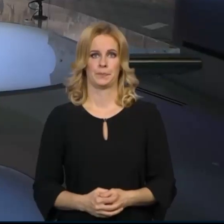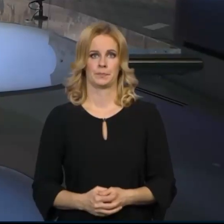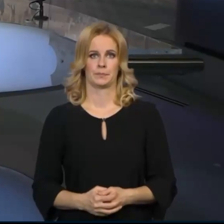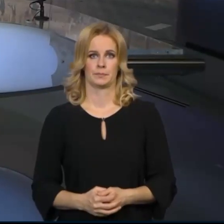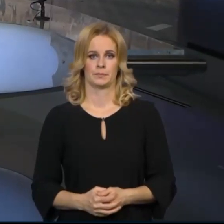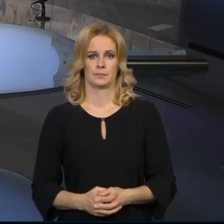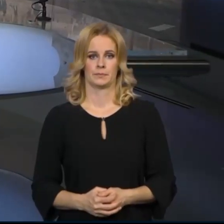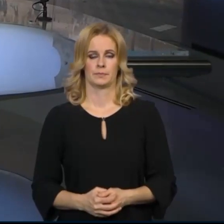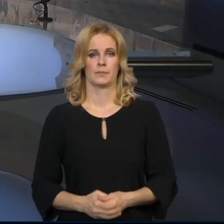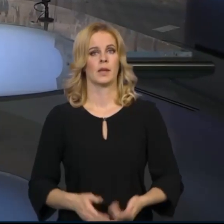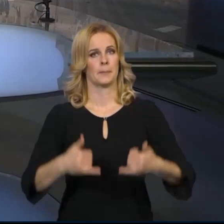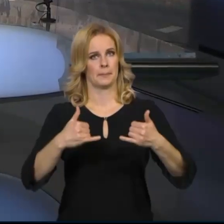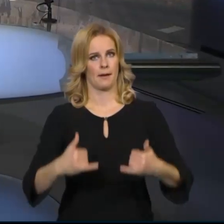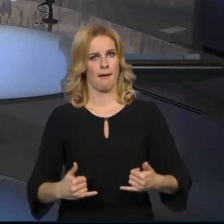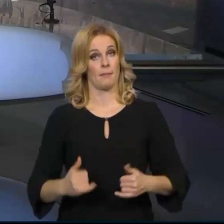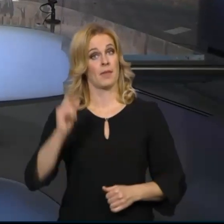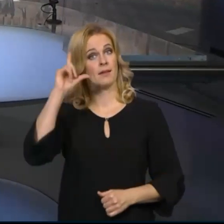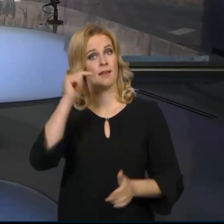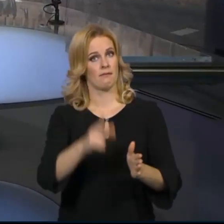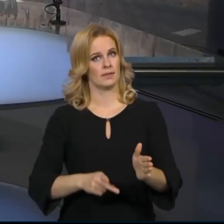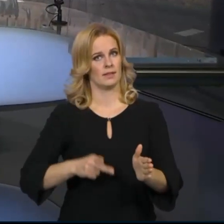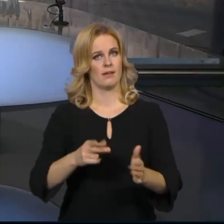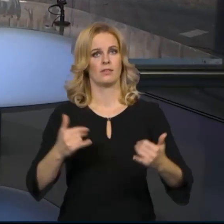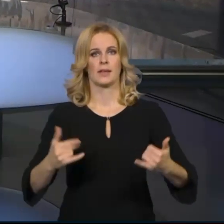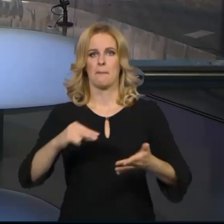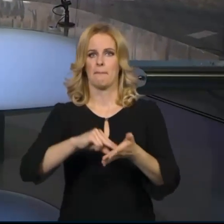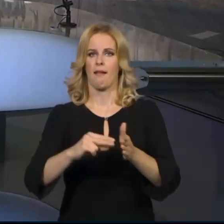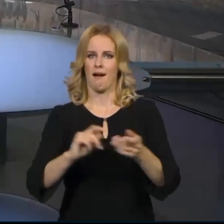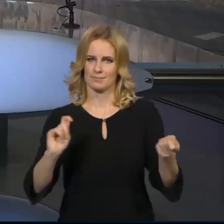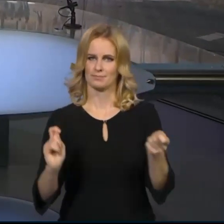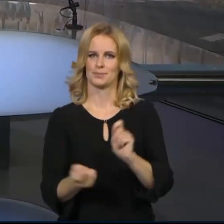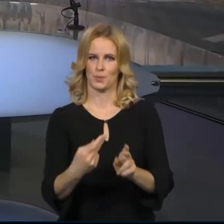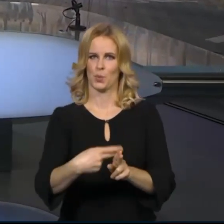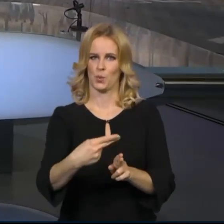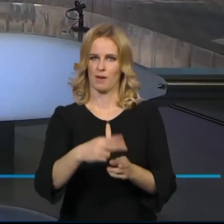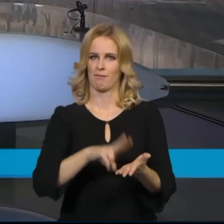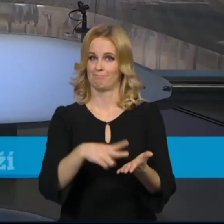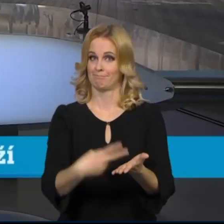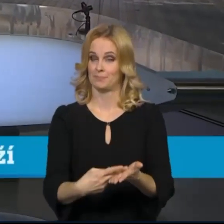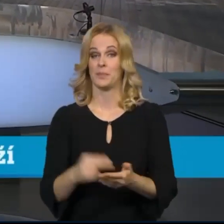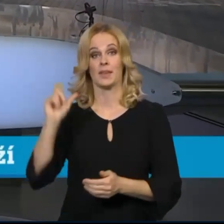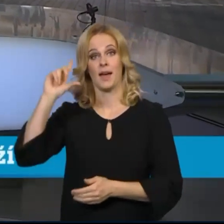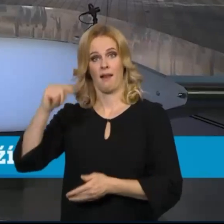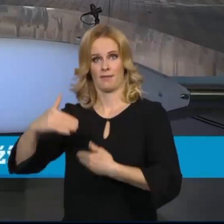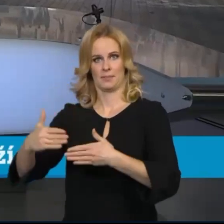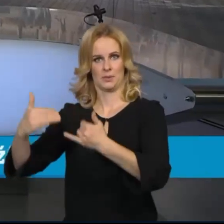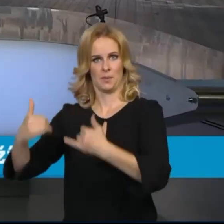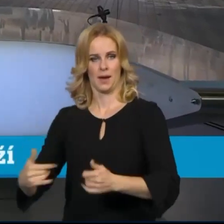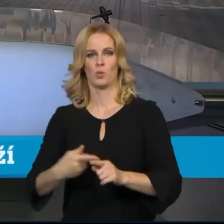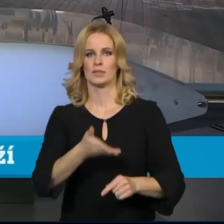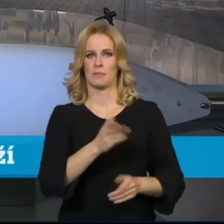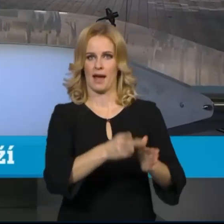Hlavní pražské nádraží se má do budoucna radikálně proměnit. Hlavní město spolu se zprávou Železnic vybrali